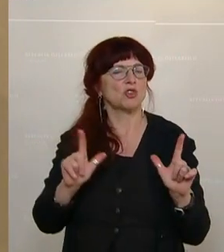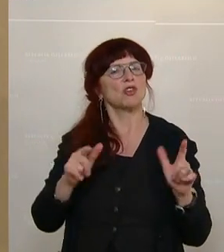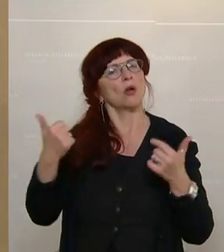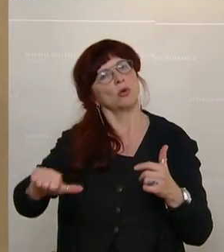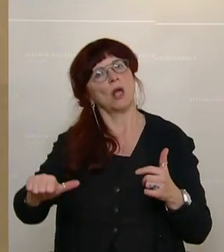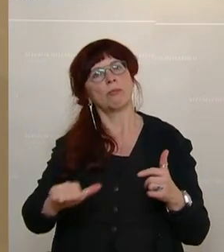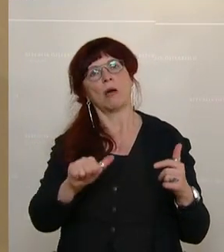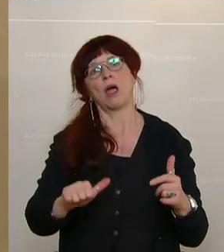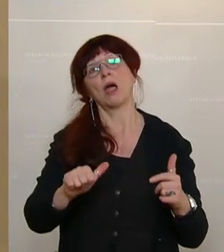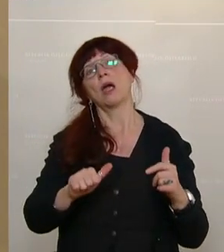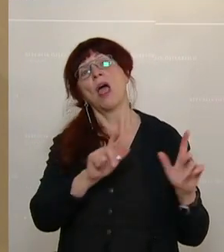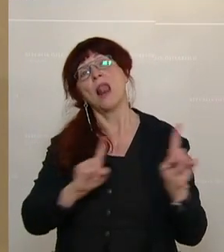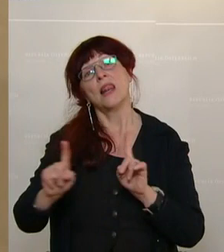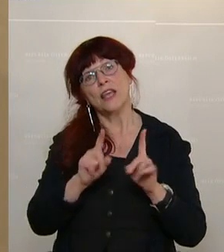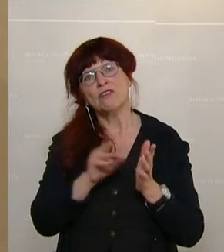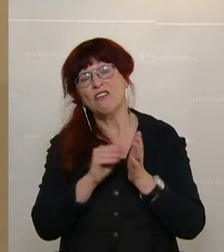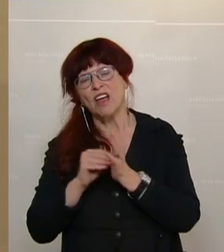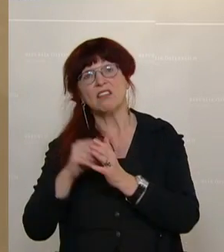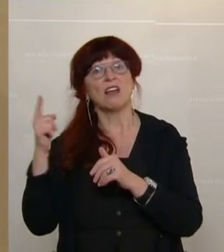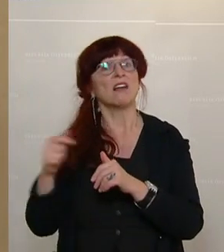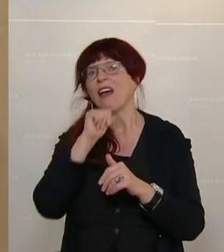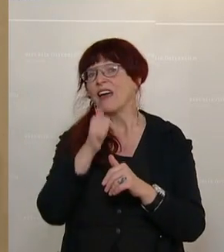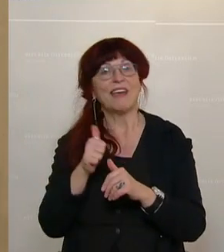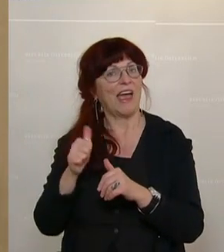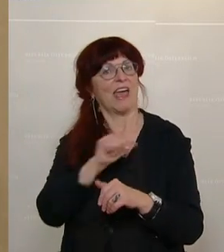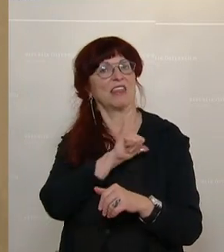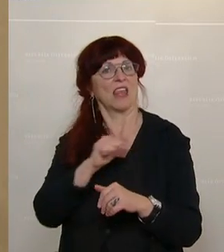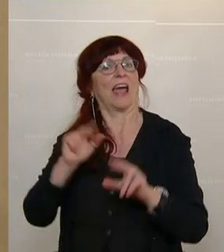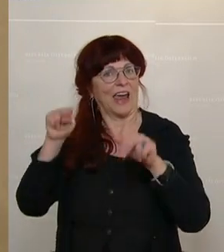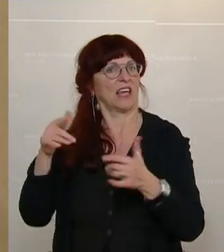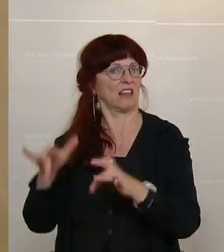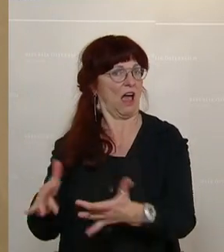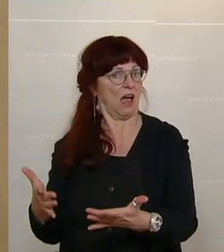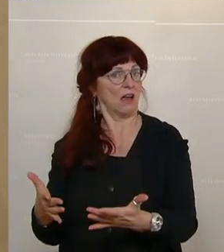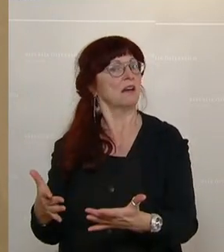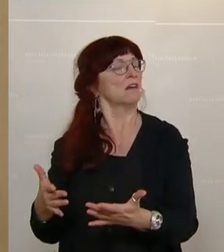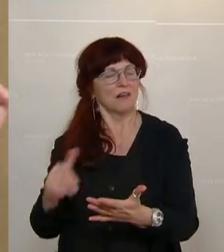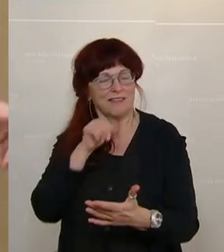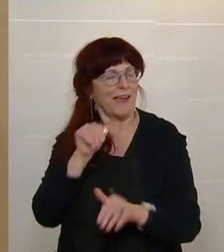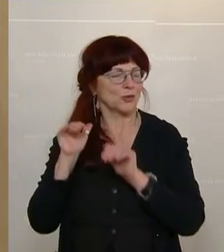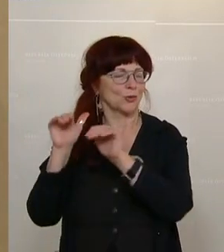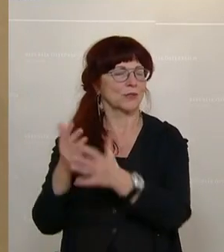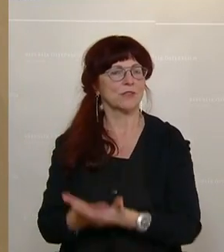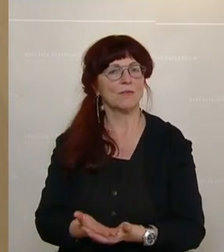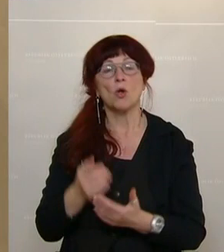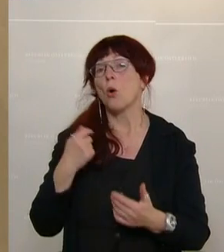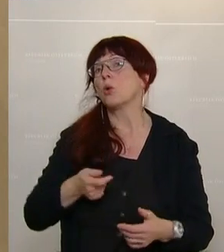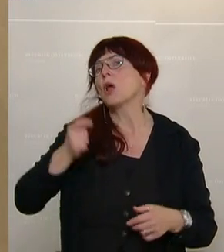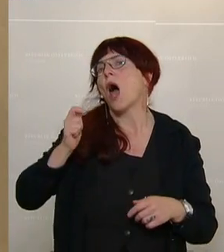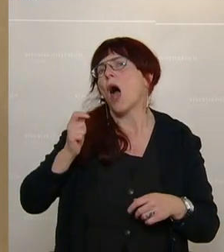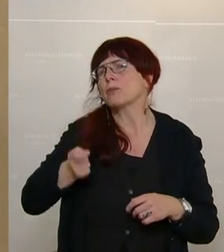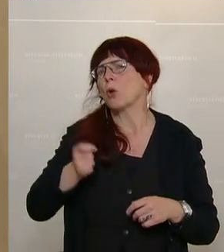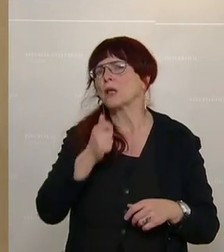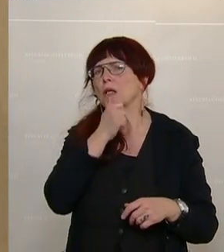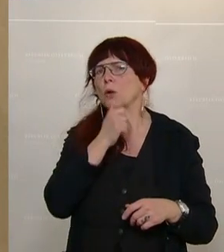auf das veraltete Urheberrecht aufmerksam hätten machen wollen, dann wäre es wohl geschützt gewesen. Wenn Abgeordnete oder Grüne Sitzblockade